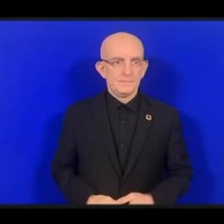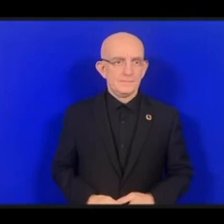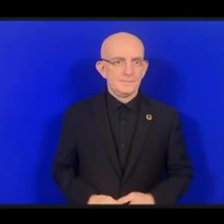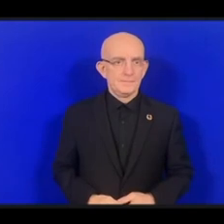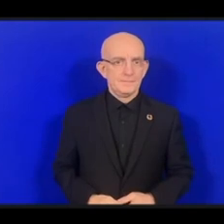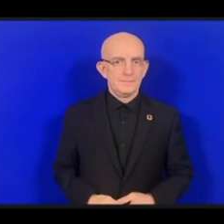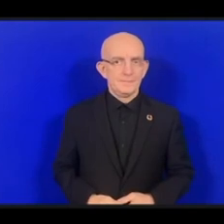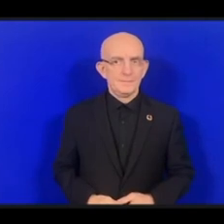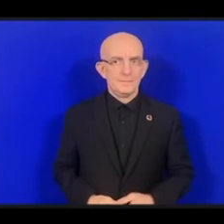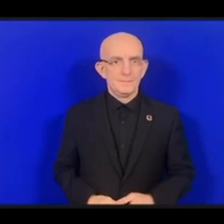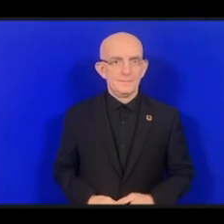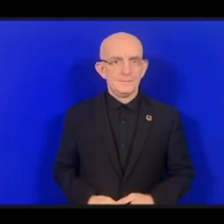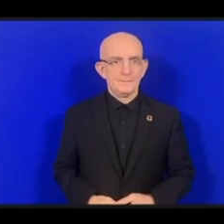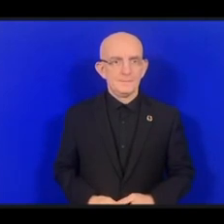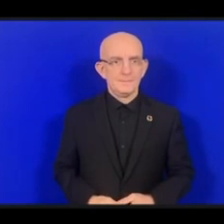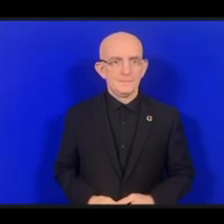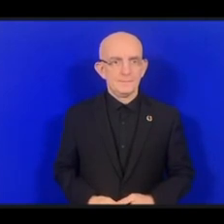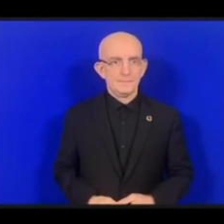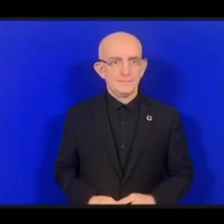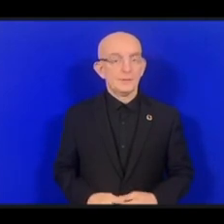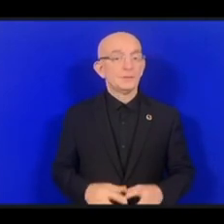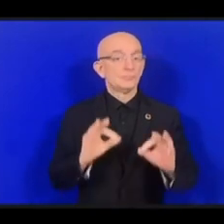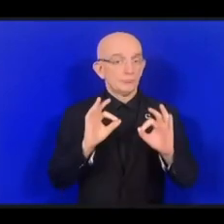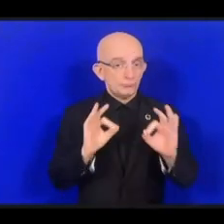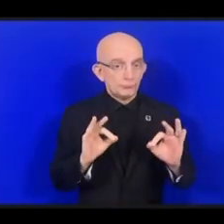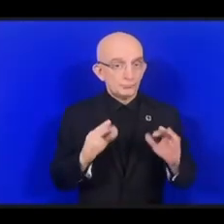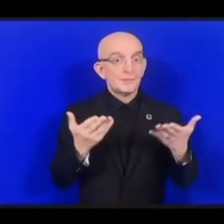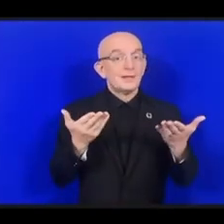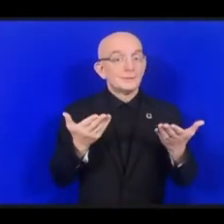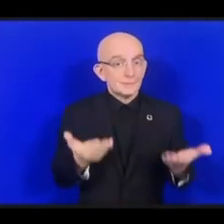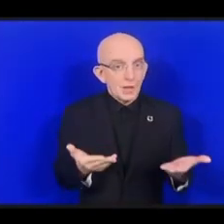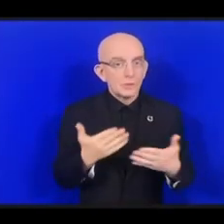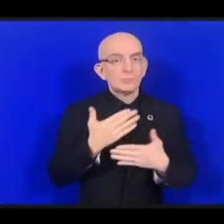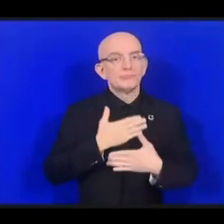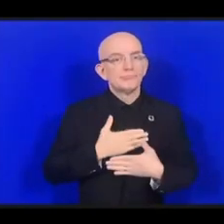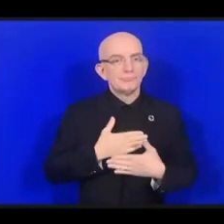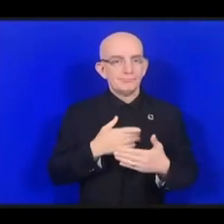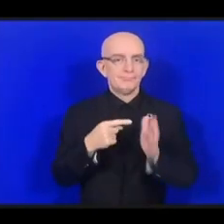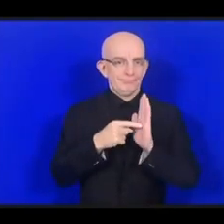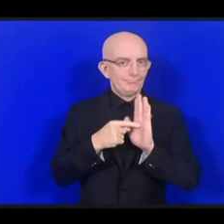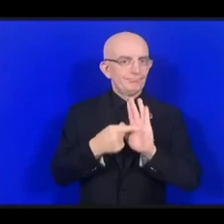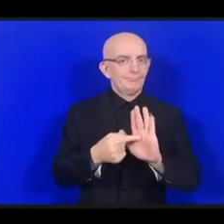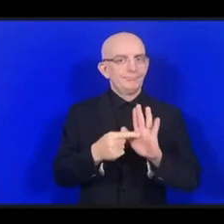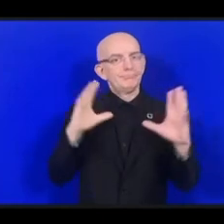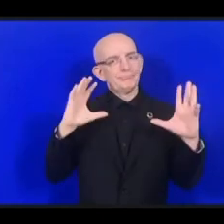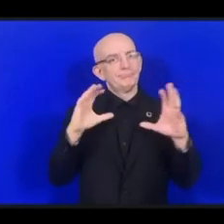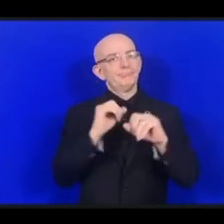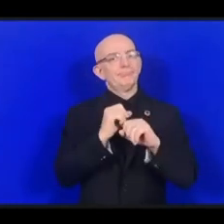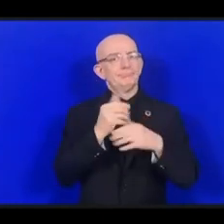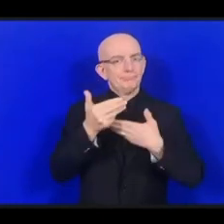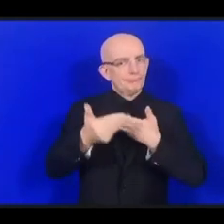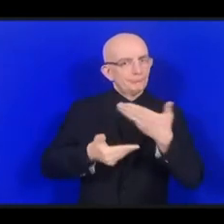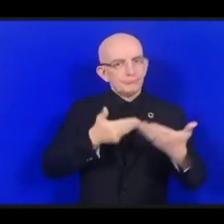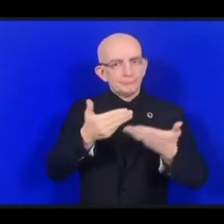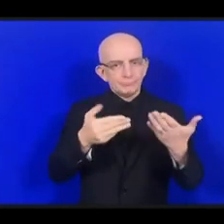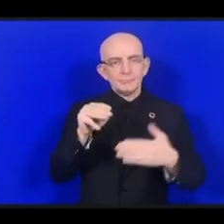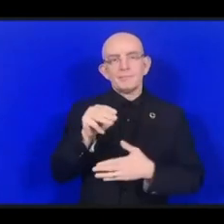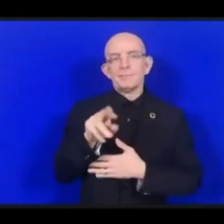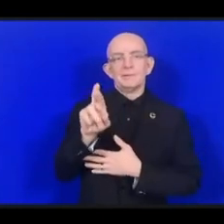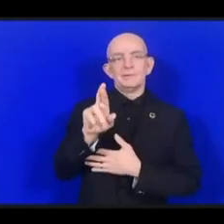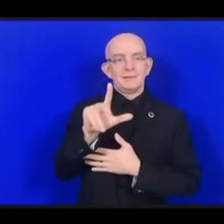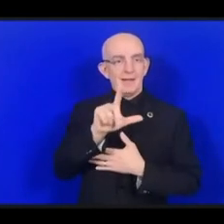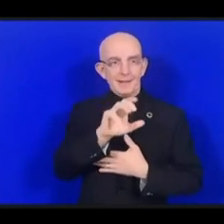А теперь завершающее обращение по видео господина Джинхуа Ли, который является